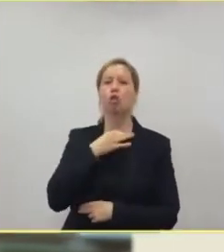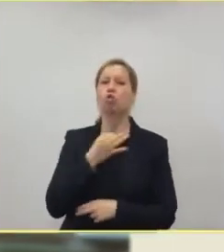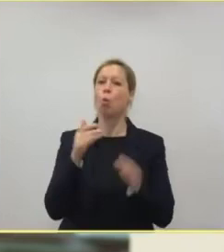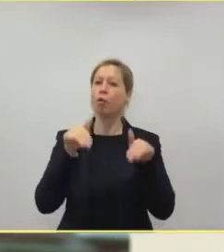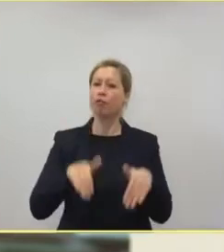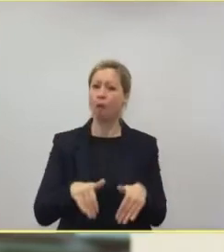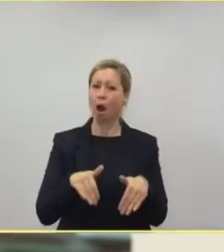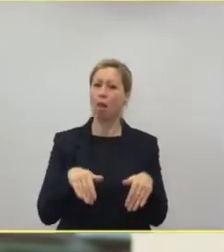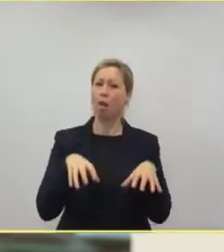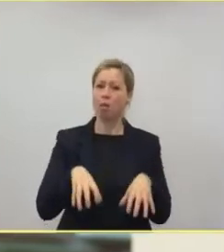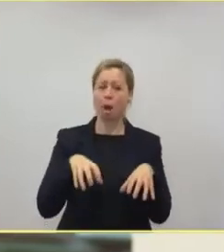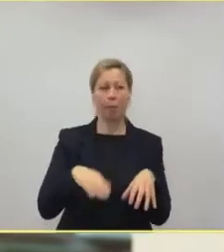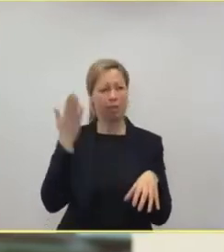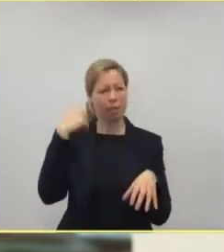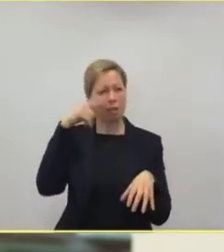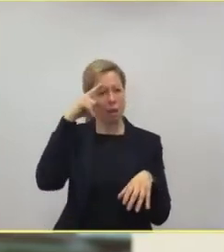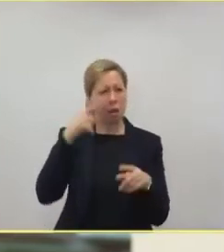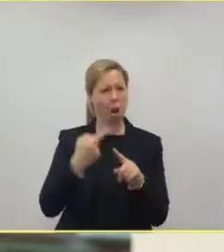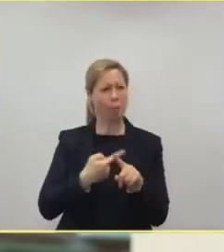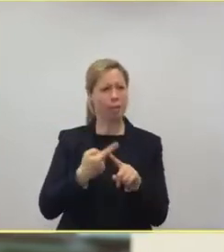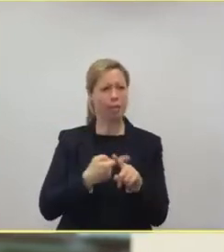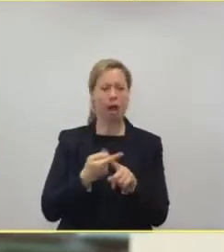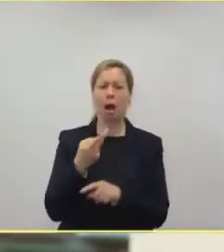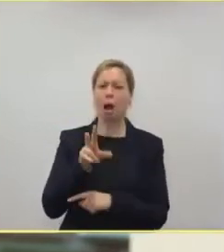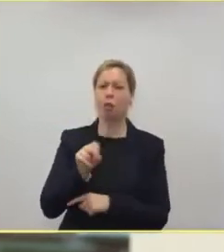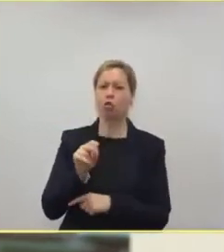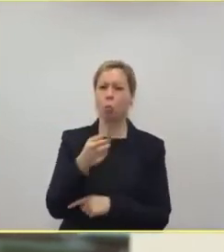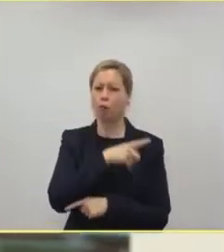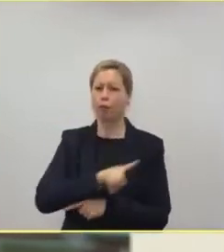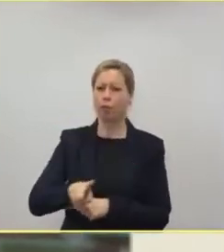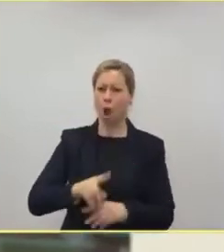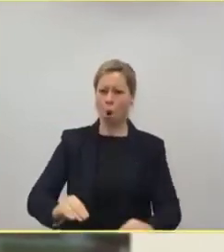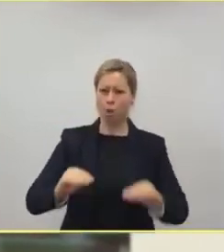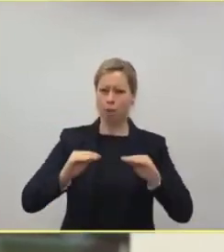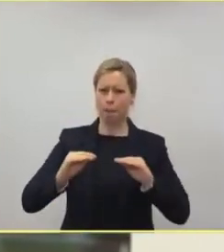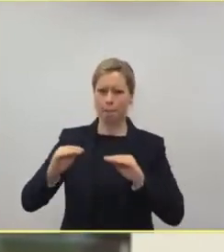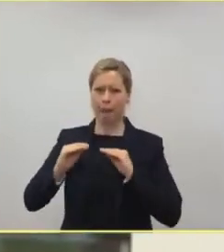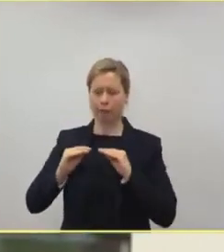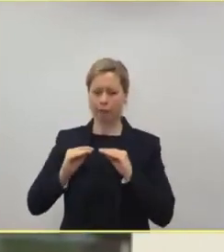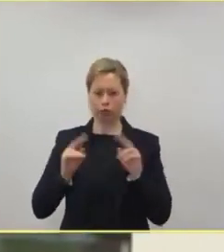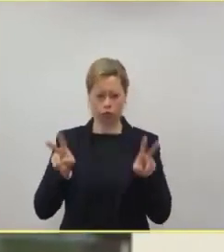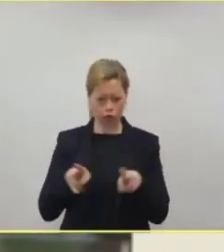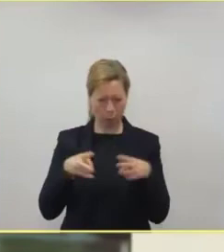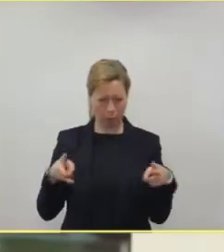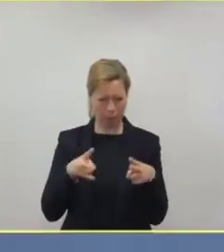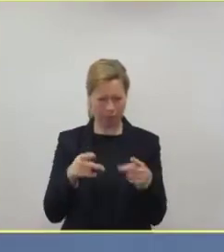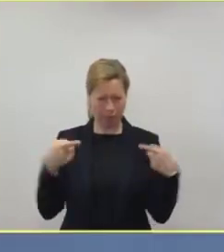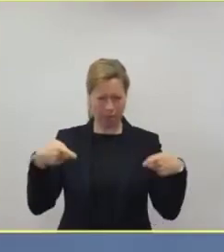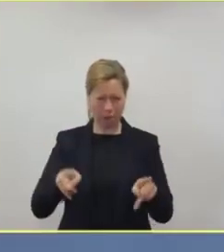von ungefähr 12.000 Betten, dann de facto praktisch gar nicht relevant, weil das Personal fehlt?